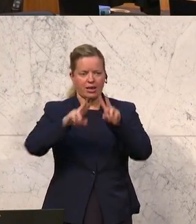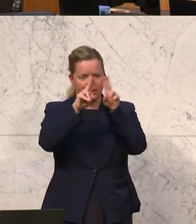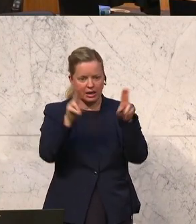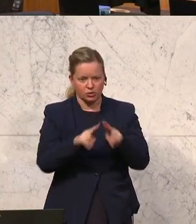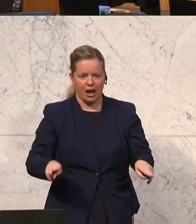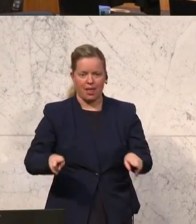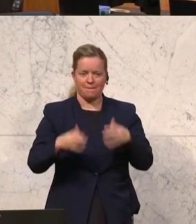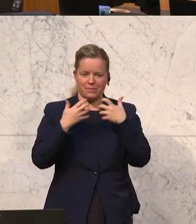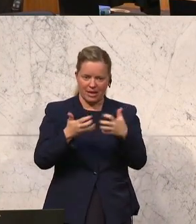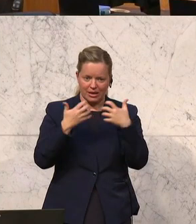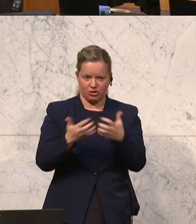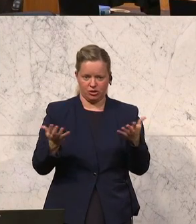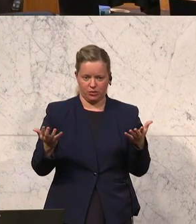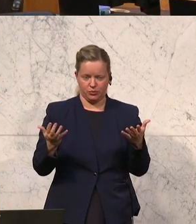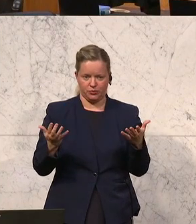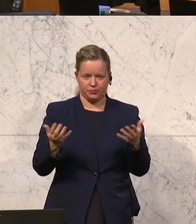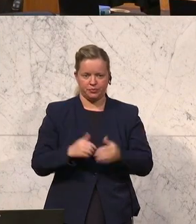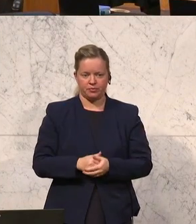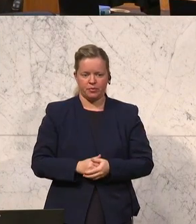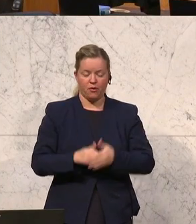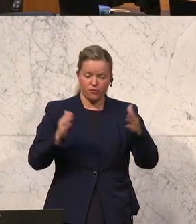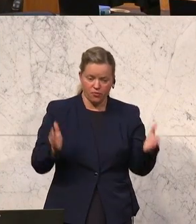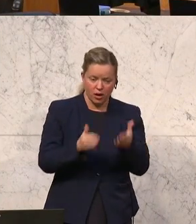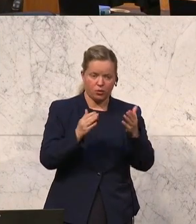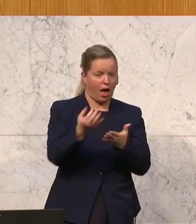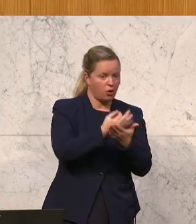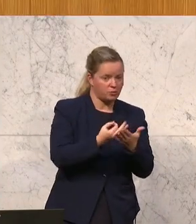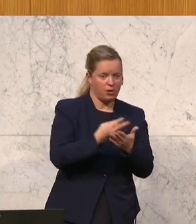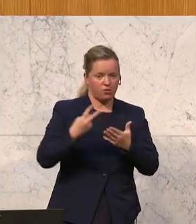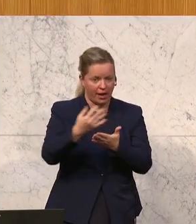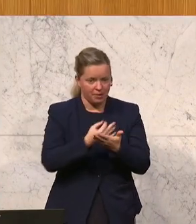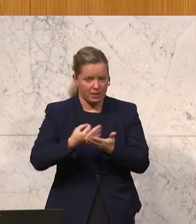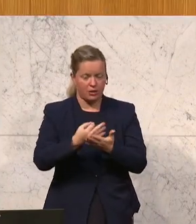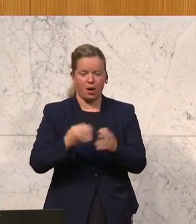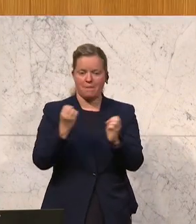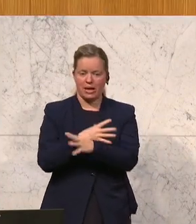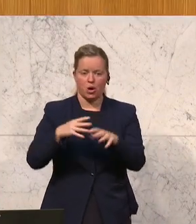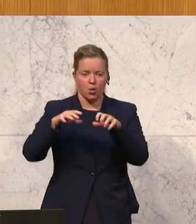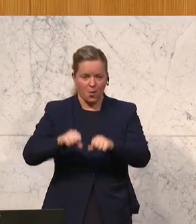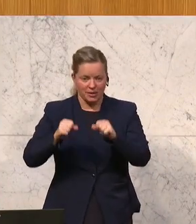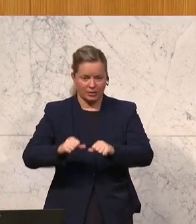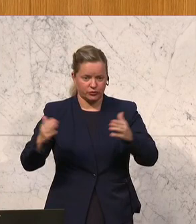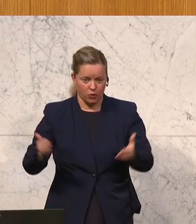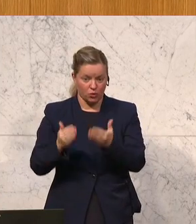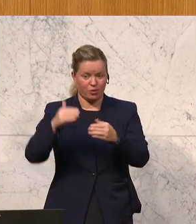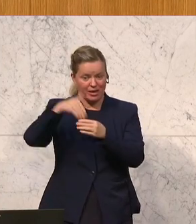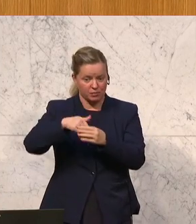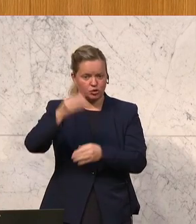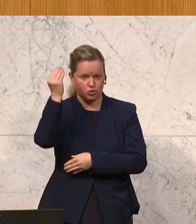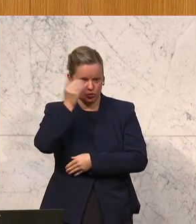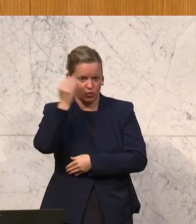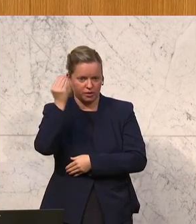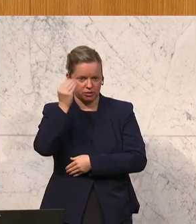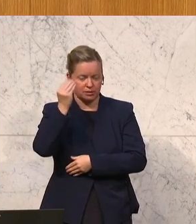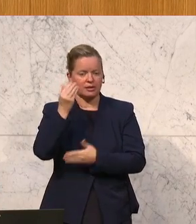die Förderung der Aus und Weiterbildung, aber auch die Medienkompetenzförderung zum Beispiel in den Schulen mit dem zur Verfügung